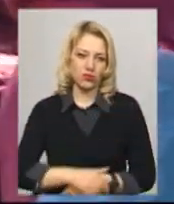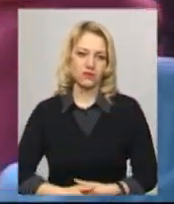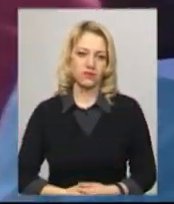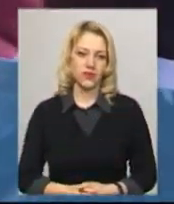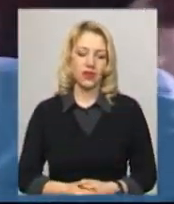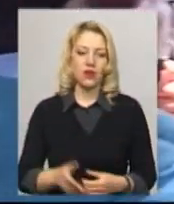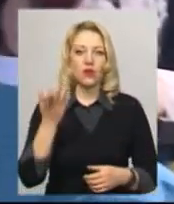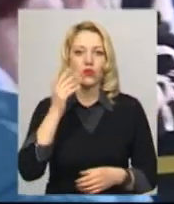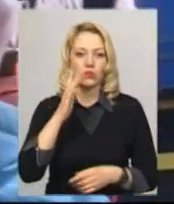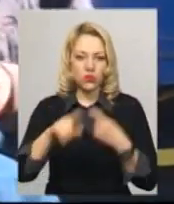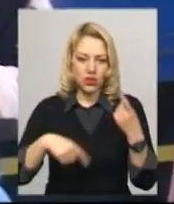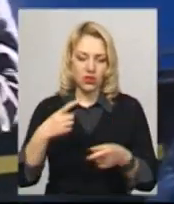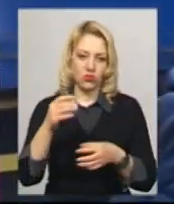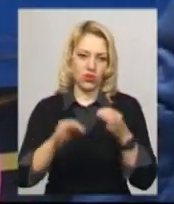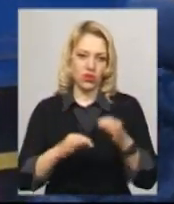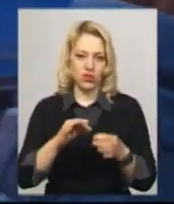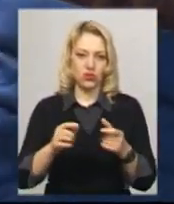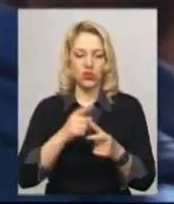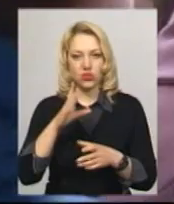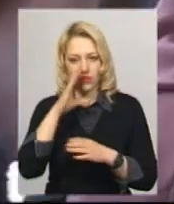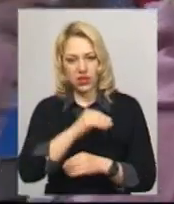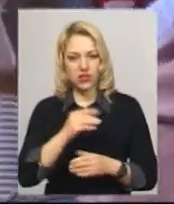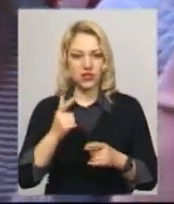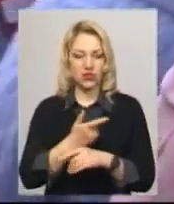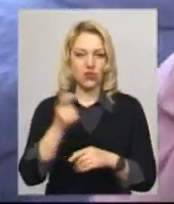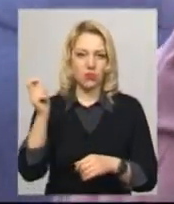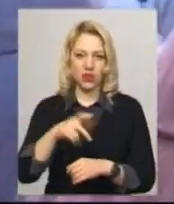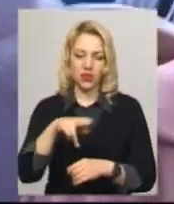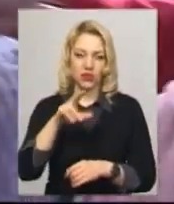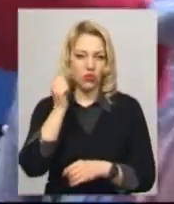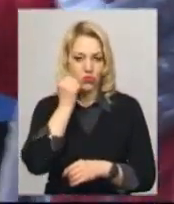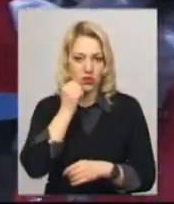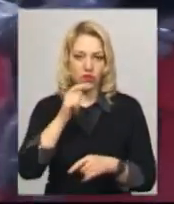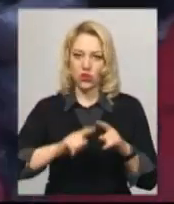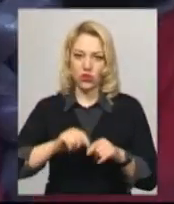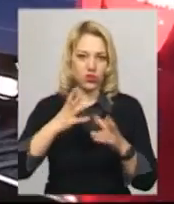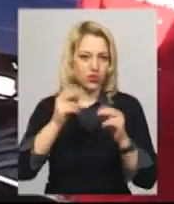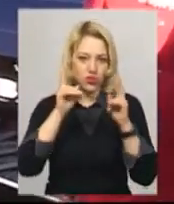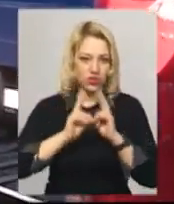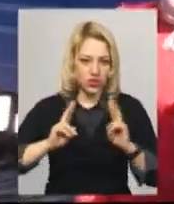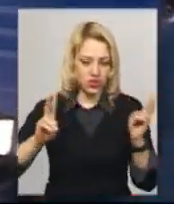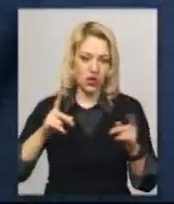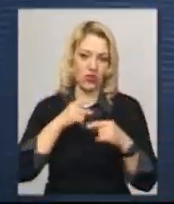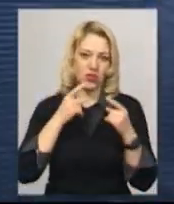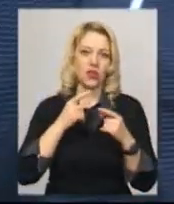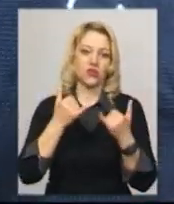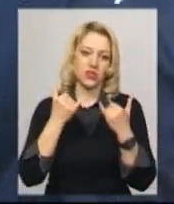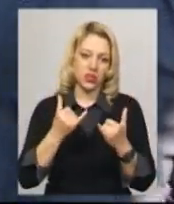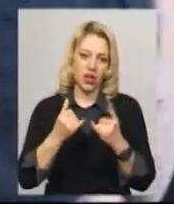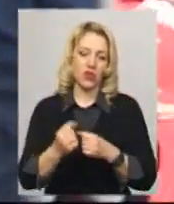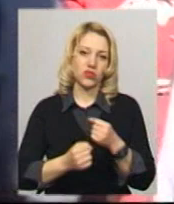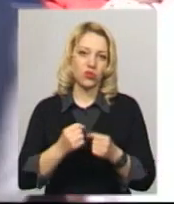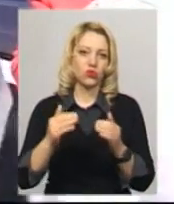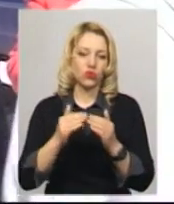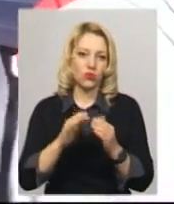Коли буде наступний суд і чи вдасться знову приїхати до Москви, родичі військовополонених ще не знають. Кажуть, зараз їдуть